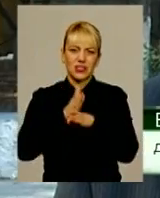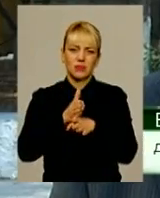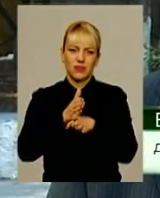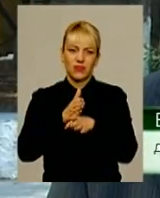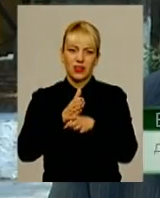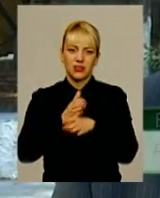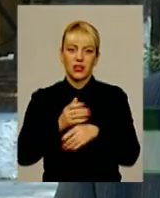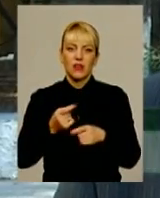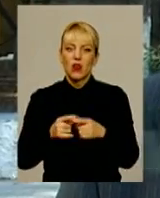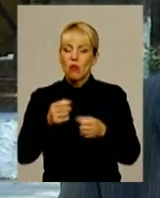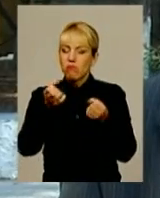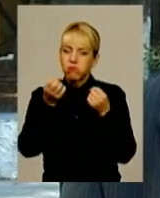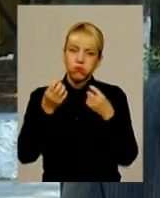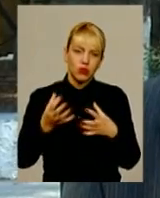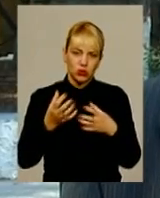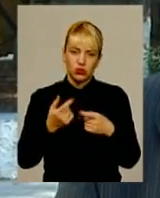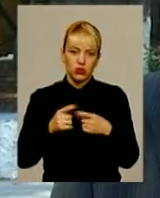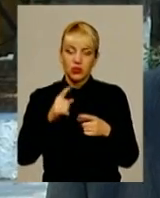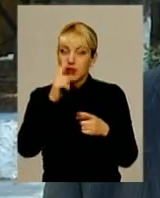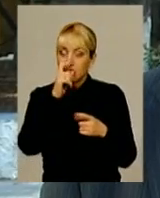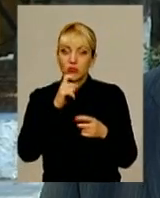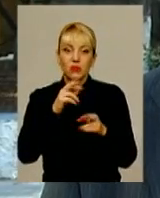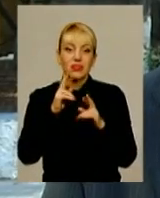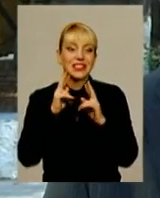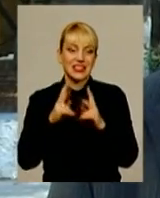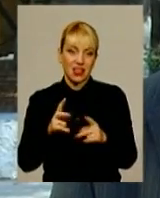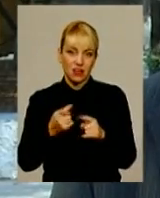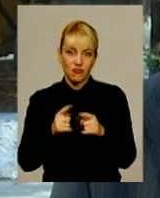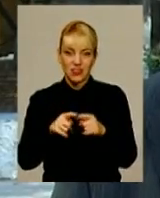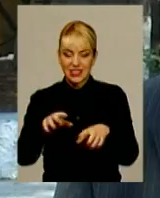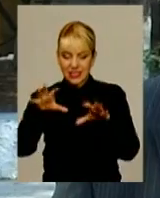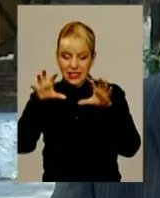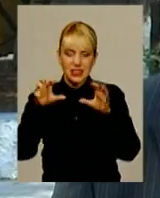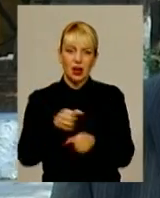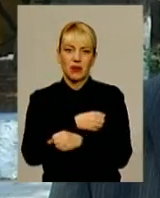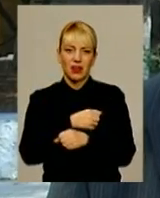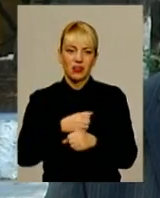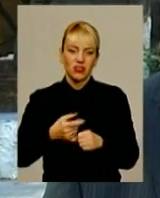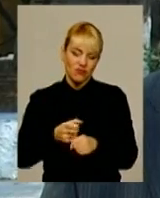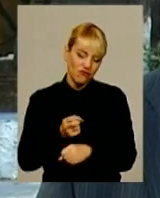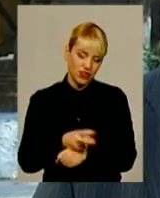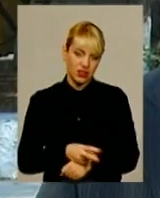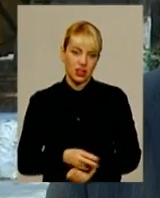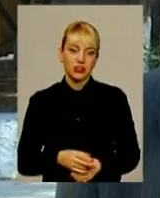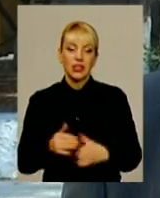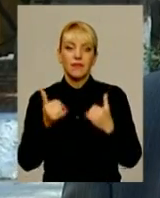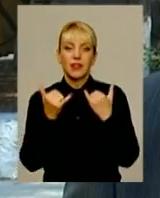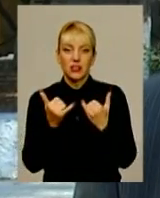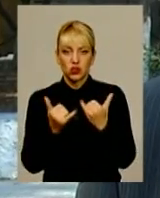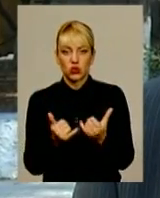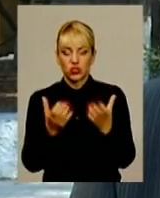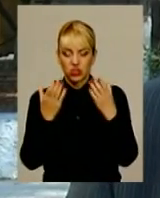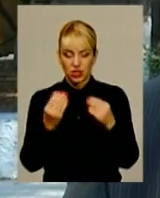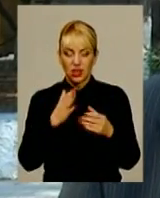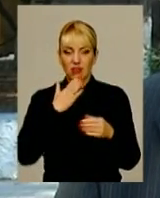стікло, вони просто його не розуміють, яким шляхом забирають і просто викидають. На сьогоднішній день, по